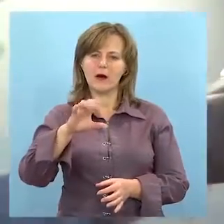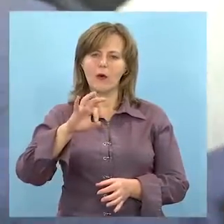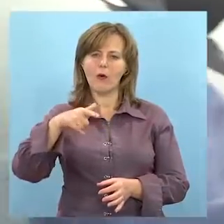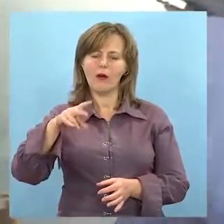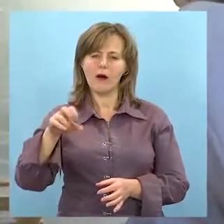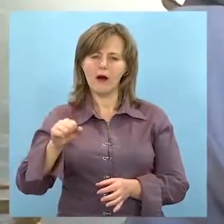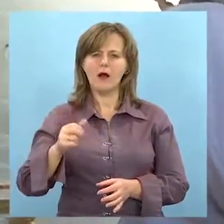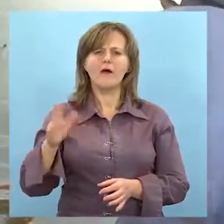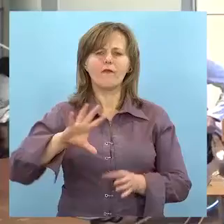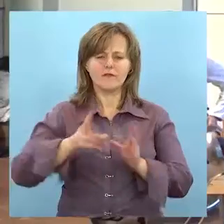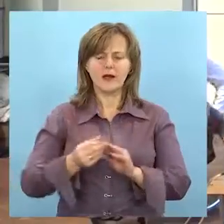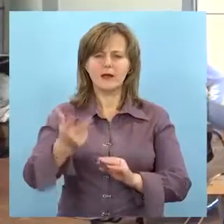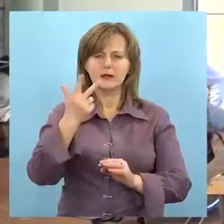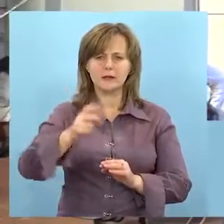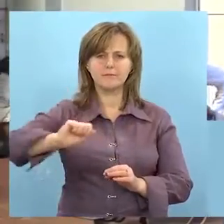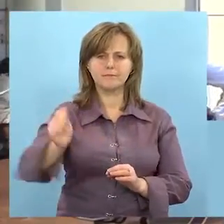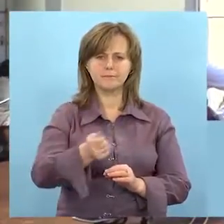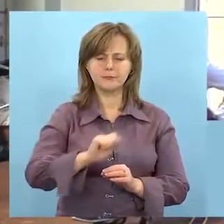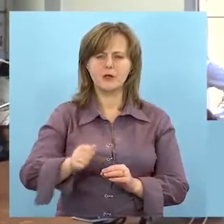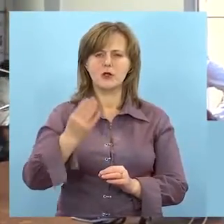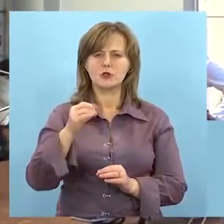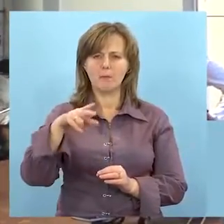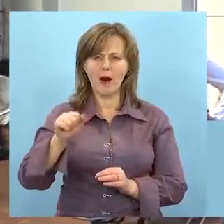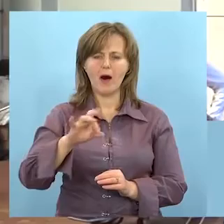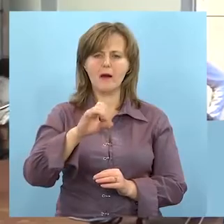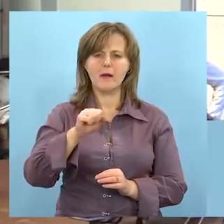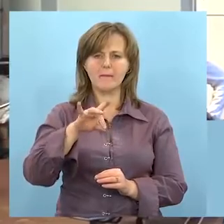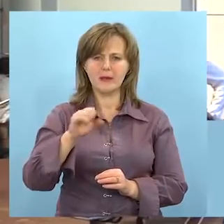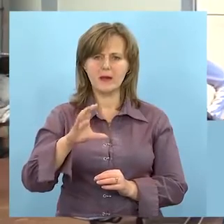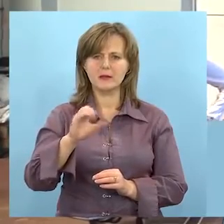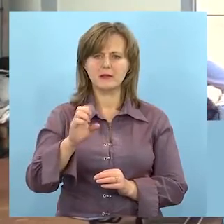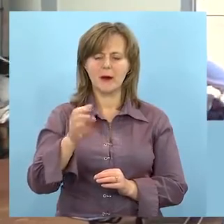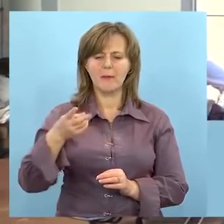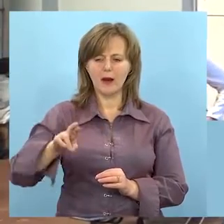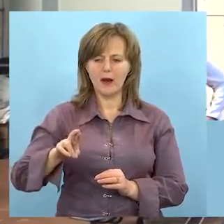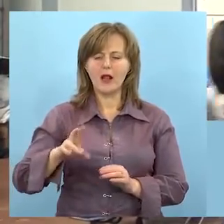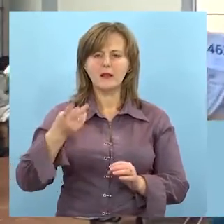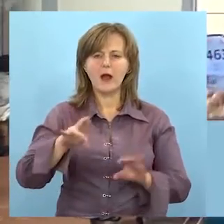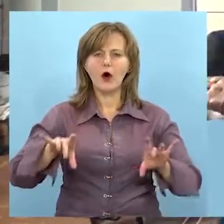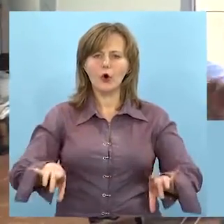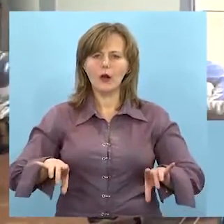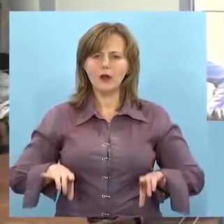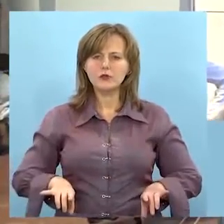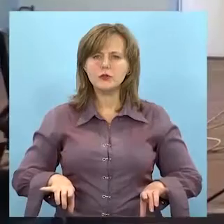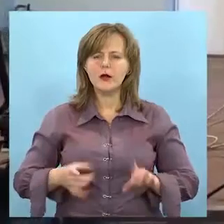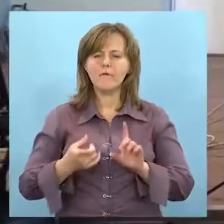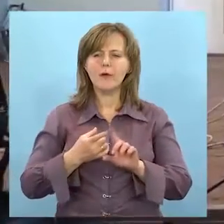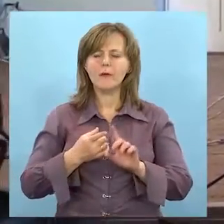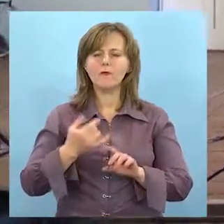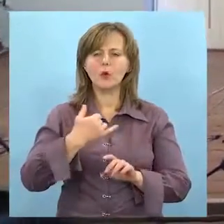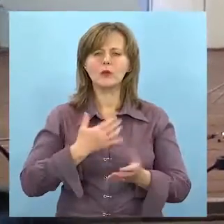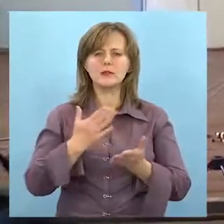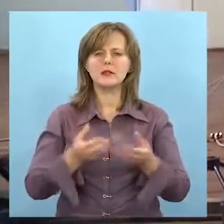та Єсіна Ольга. Ваще ми фехтуємо на трьох відах оружія – шпага, рапира і сабля. В данний момент у нас шпага. Для